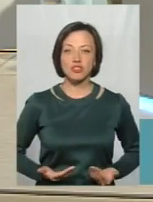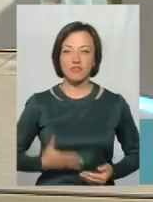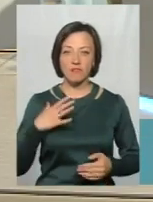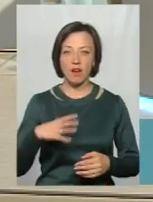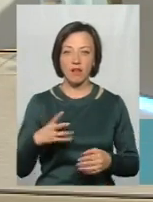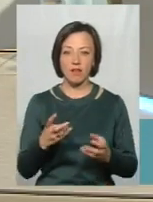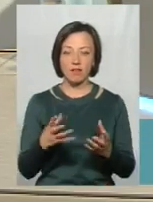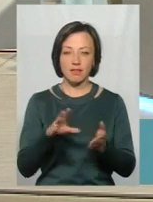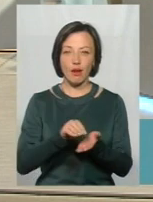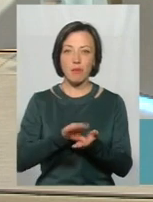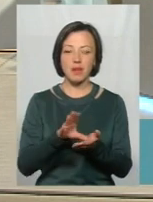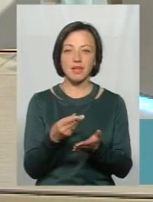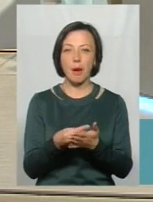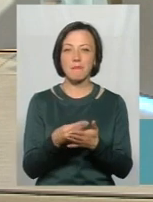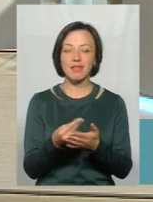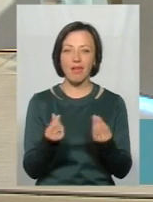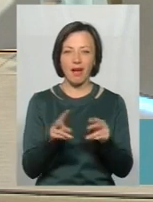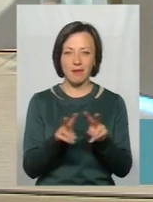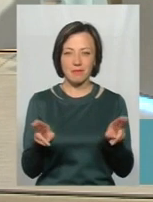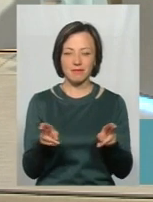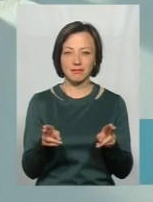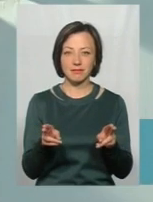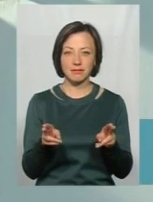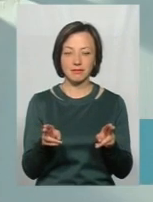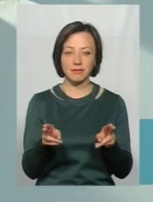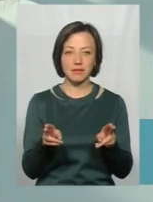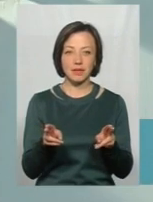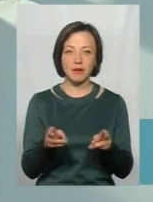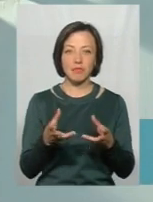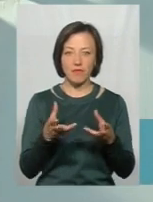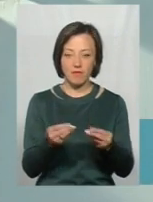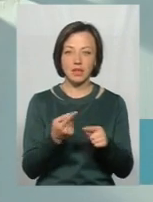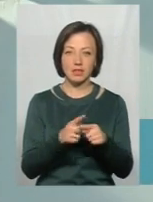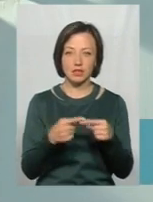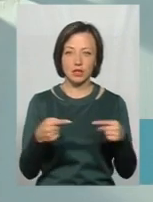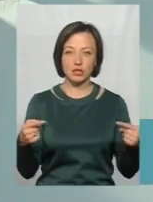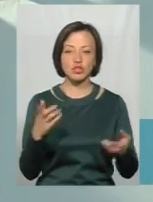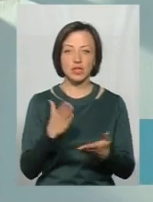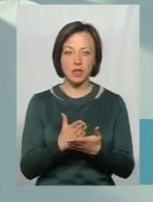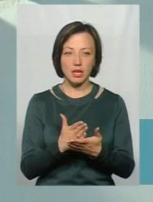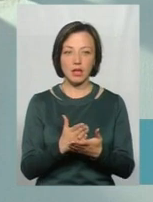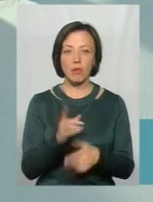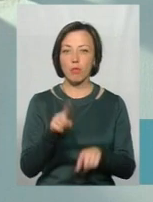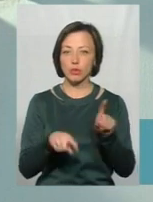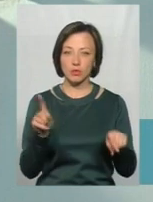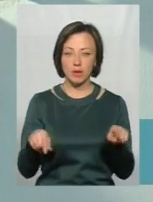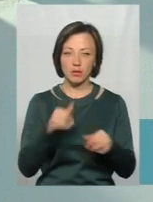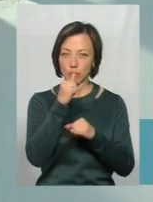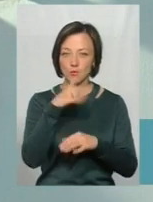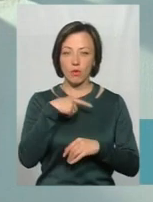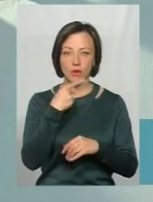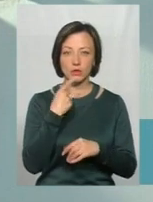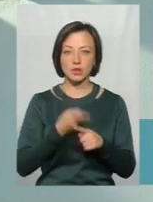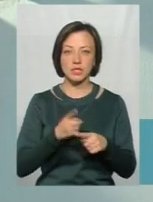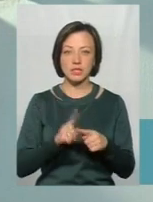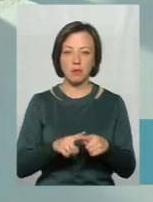нагромадження капіталу, він десь, відповідно, впливає. І такі речі однозначно є. Вони поодинокі, ми не можемо говорити,